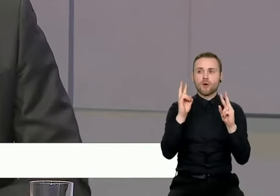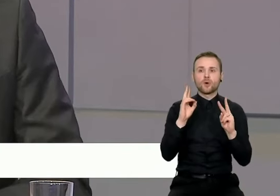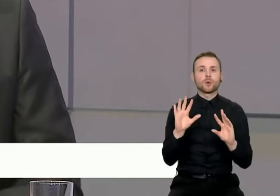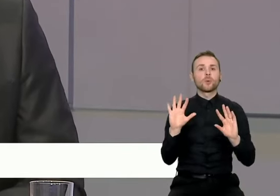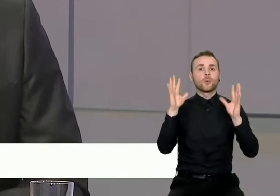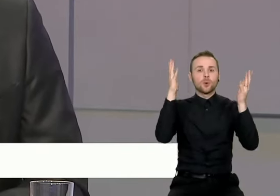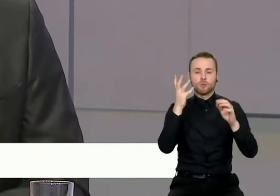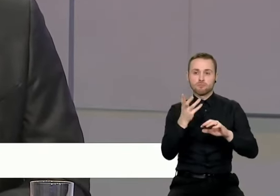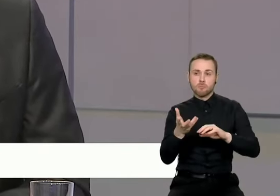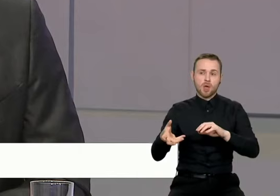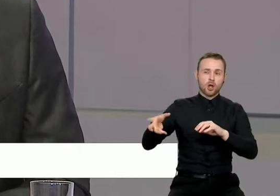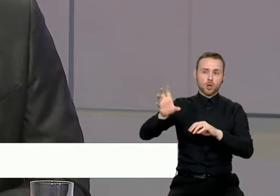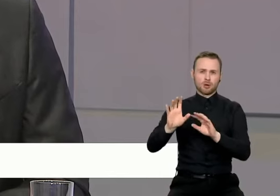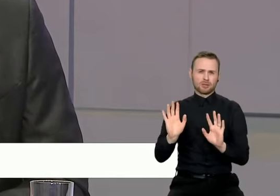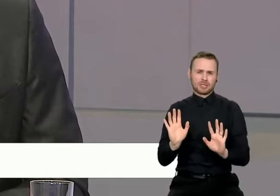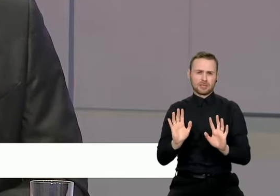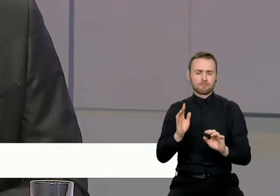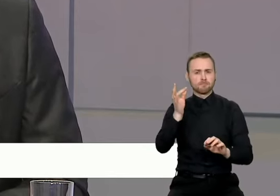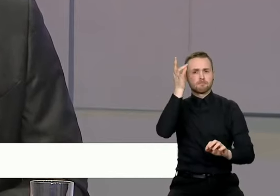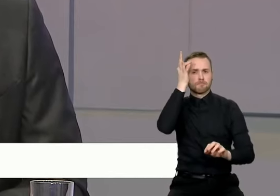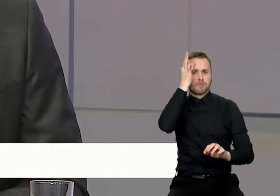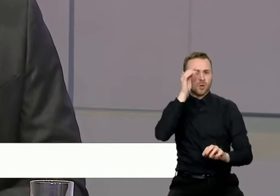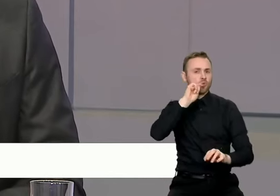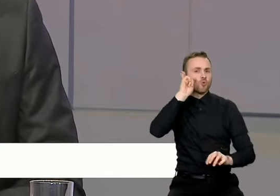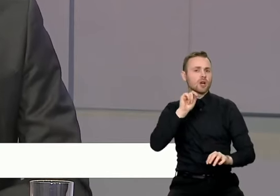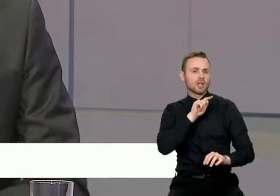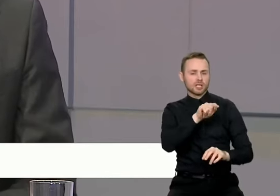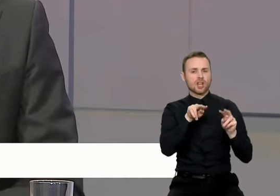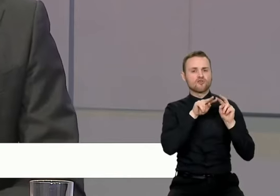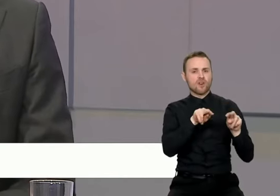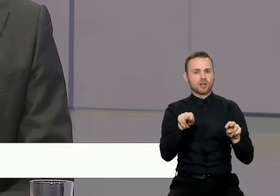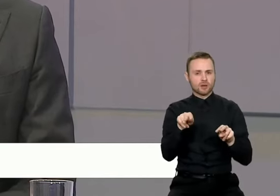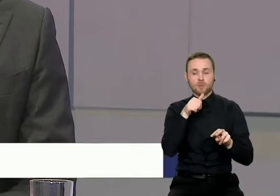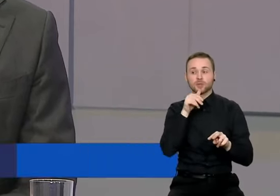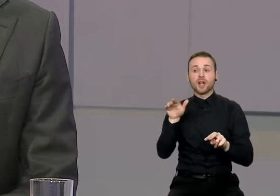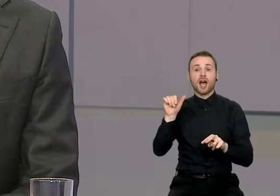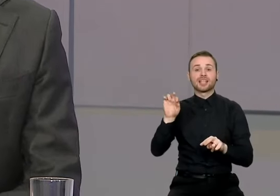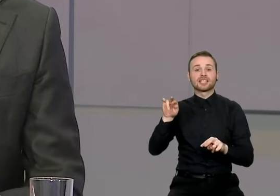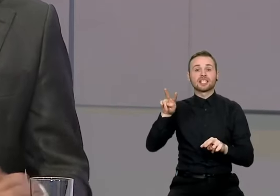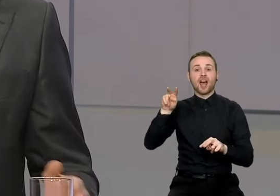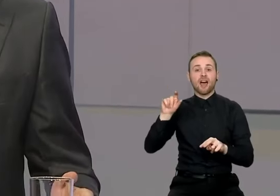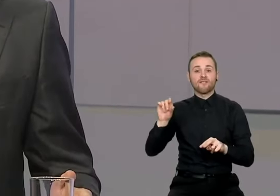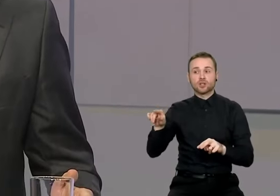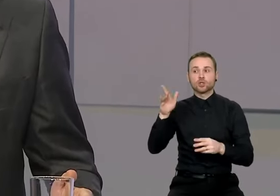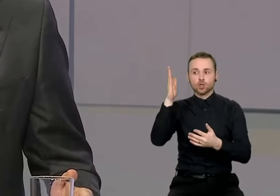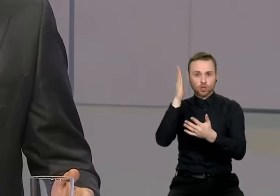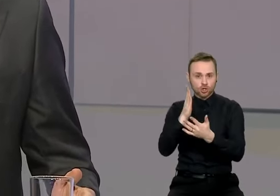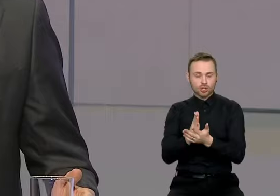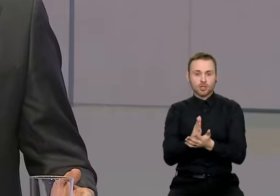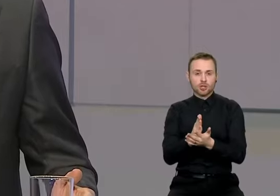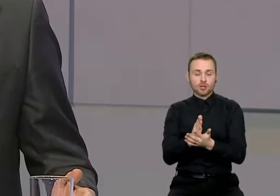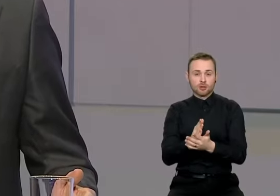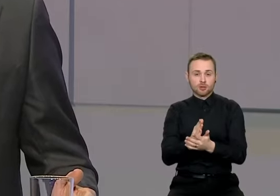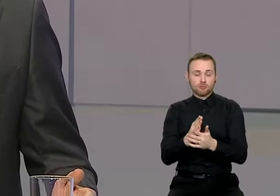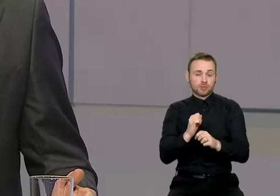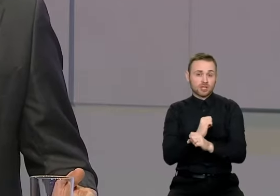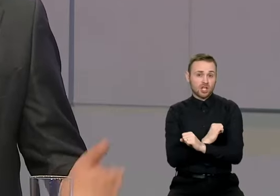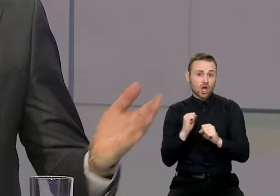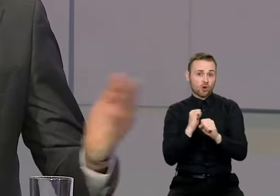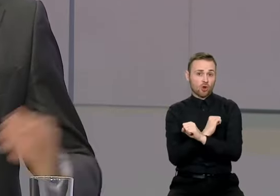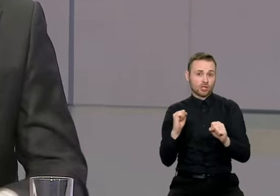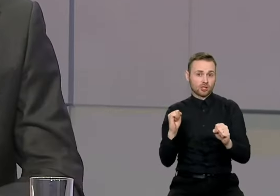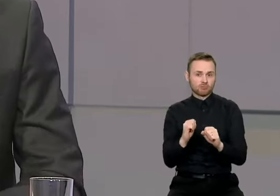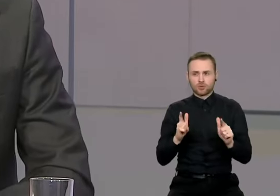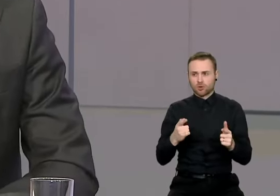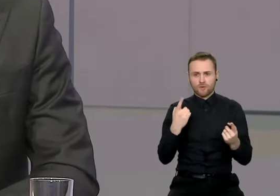prisimenu pranešimą Ukrainos berodž valgybos, kad atstrave gali būti teroristinis įvykis. Tai tokių gandų tikrai negalima